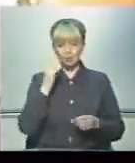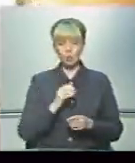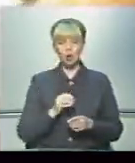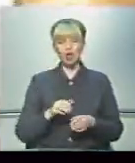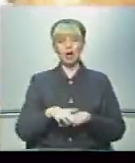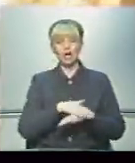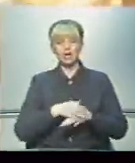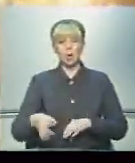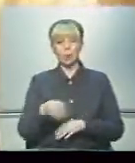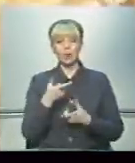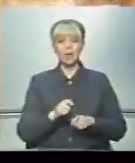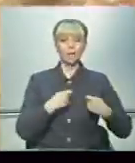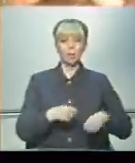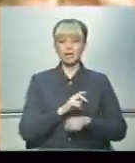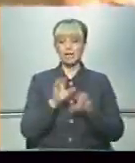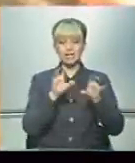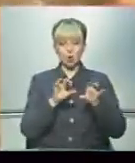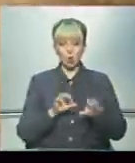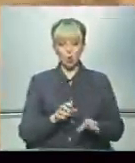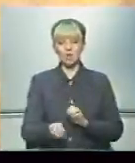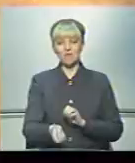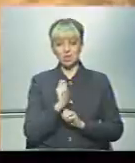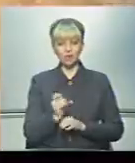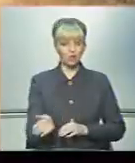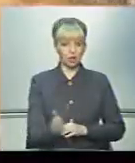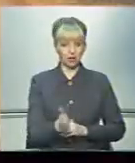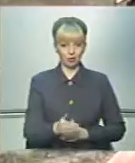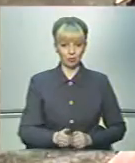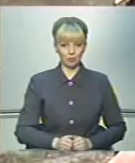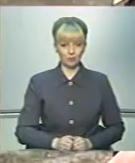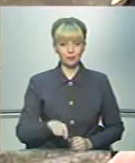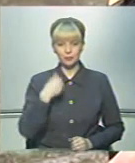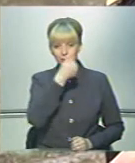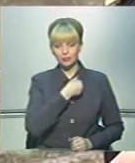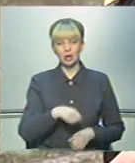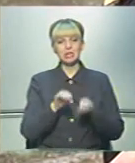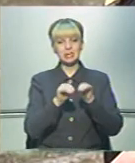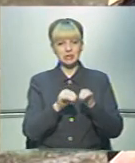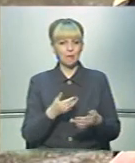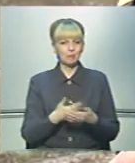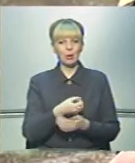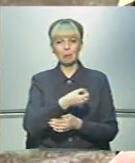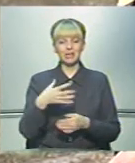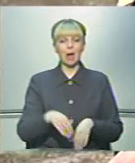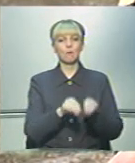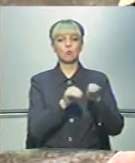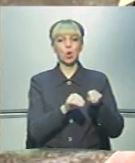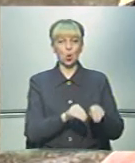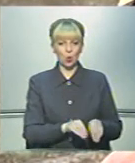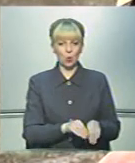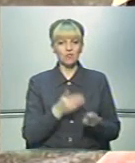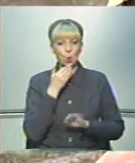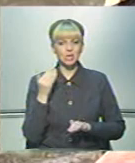римки області, де продають незаконно виловлену рибу. Цього року складено близько 15 протоколів.